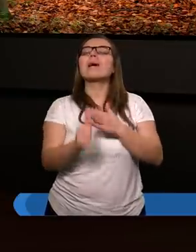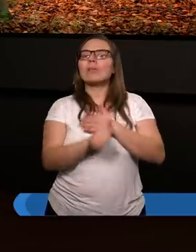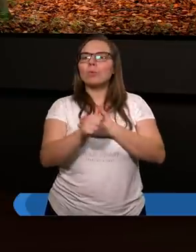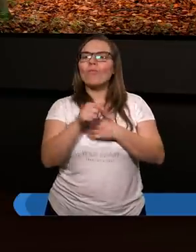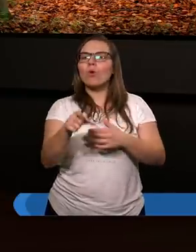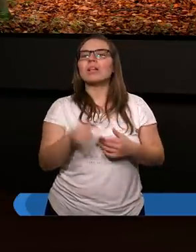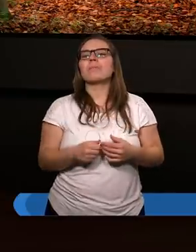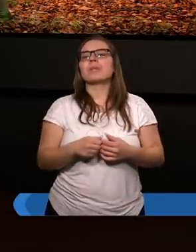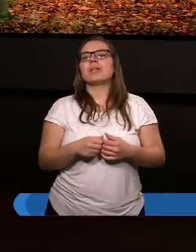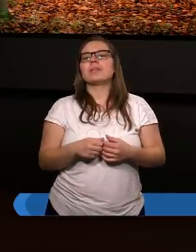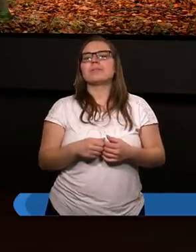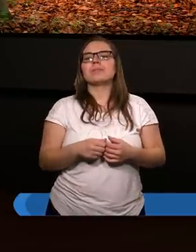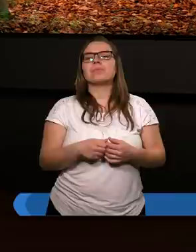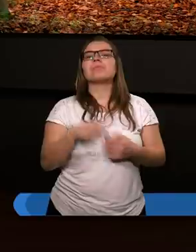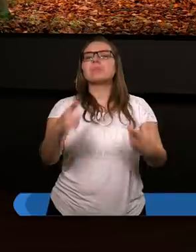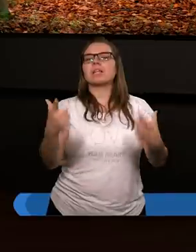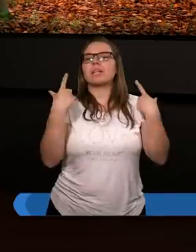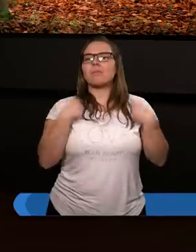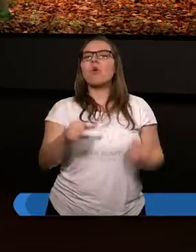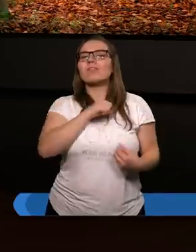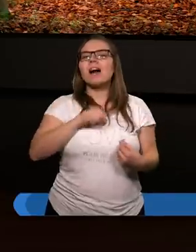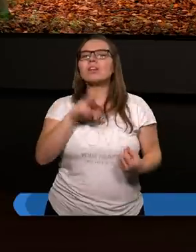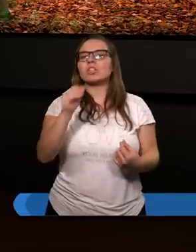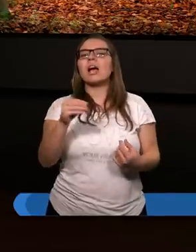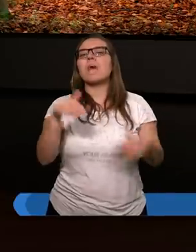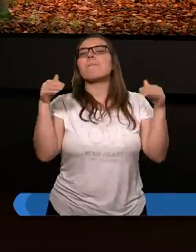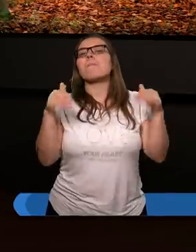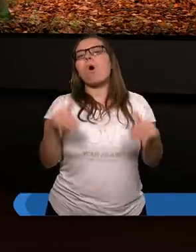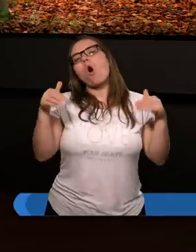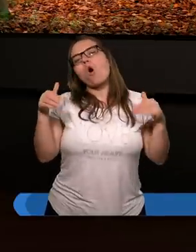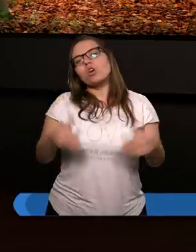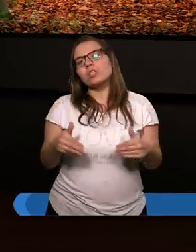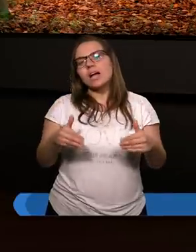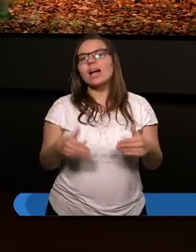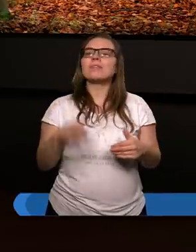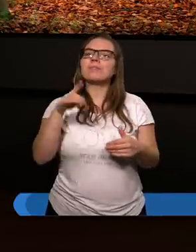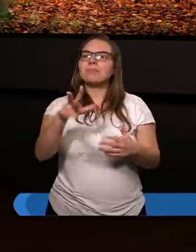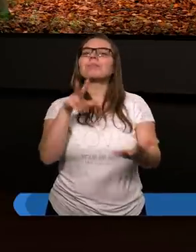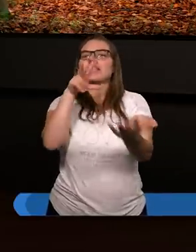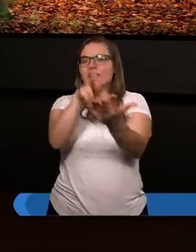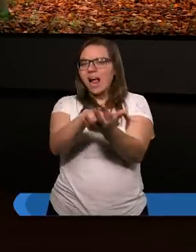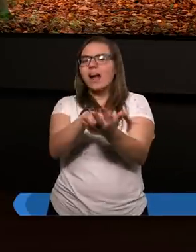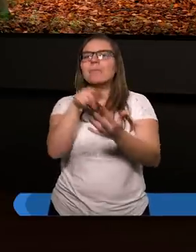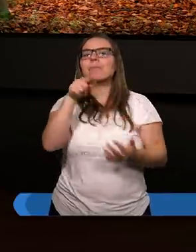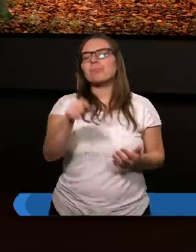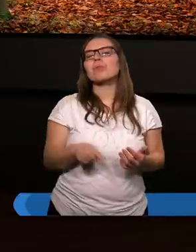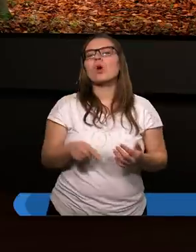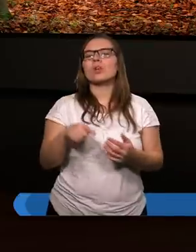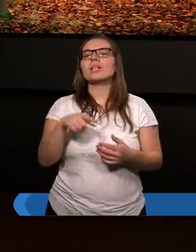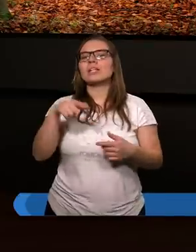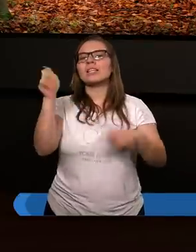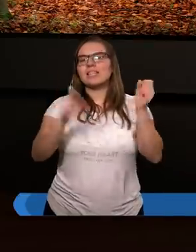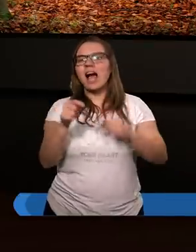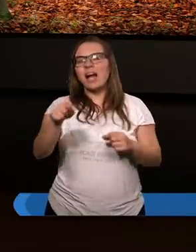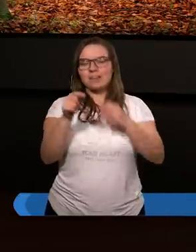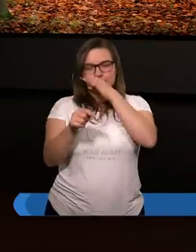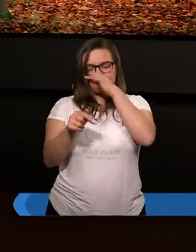tamci spodziewali się, że może zaakceptuje ten zjazd kościoła